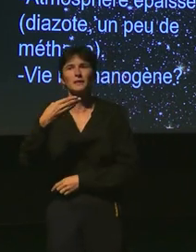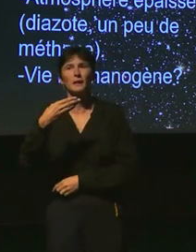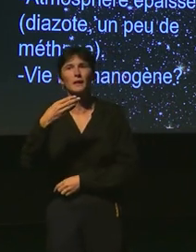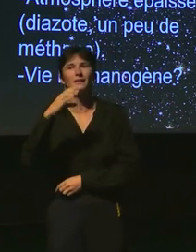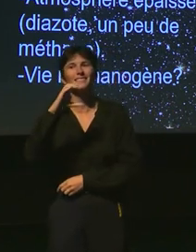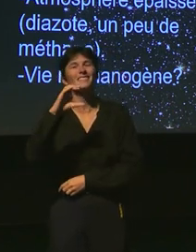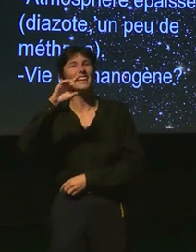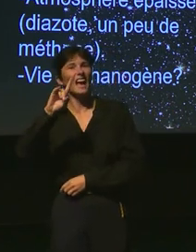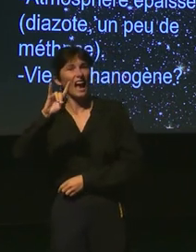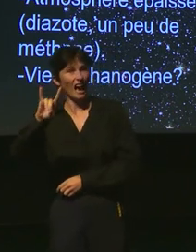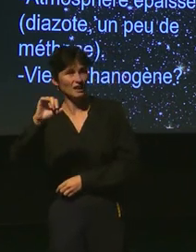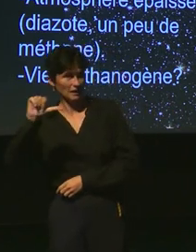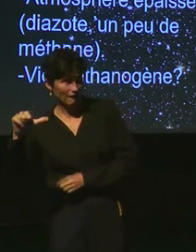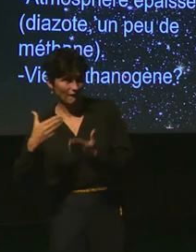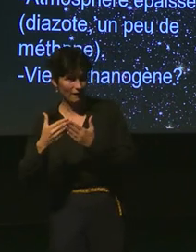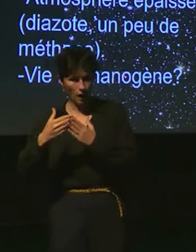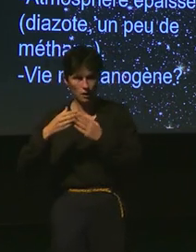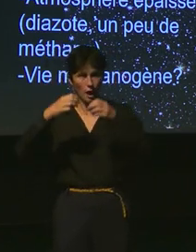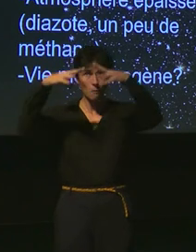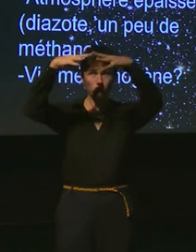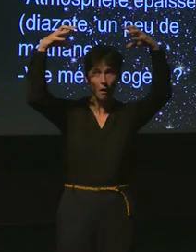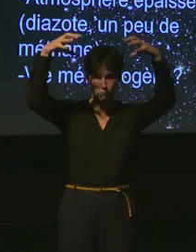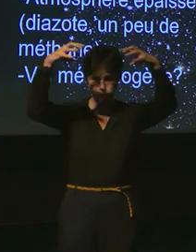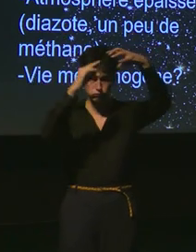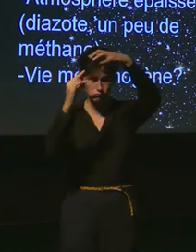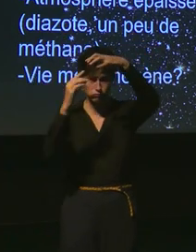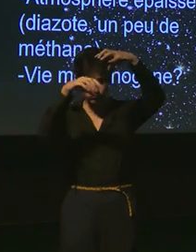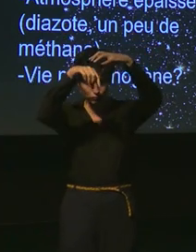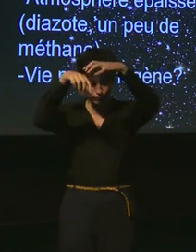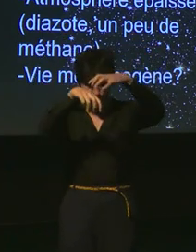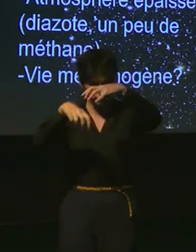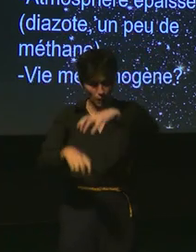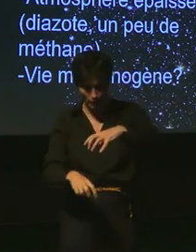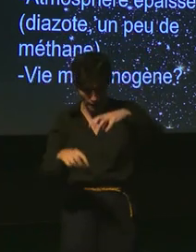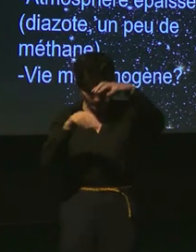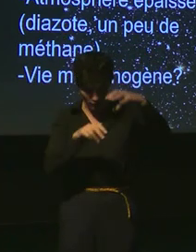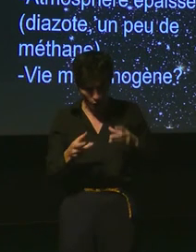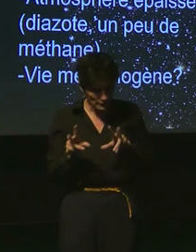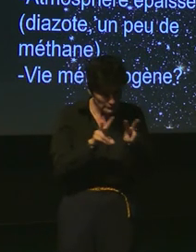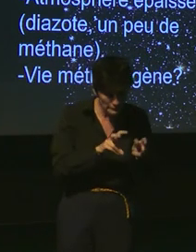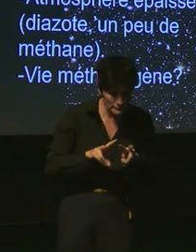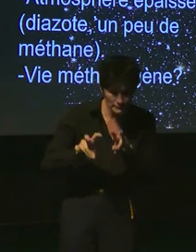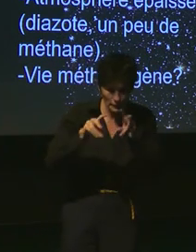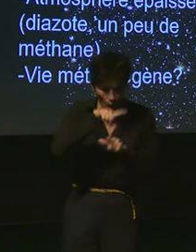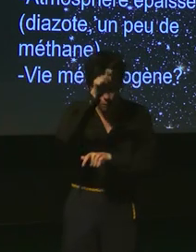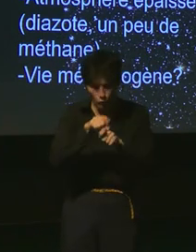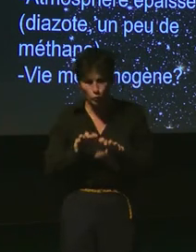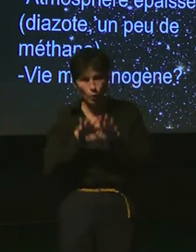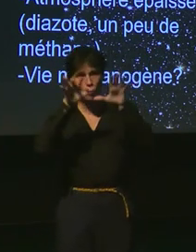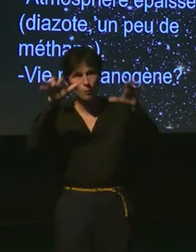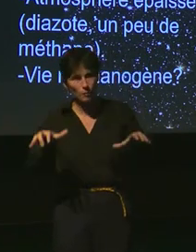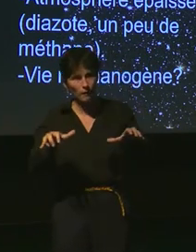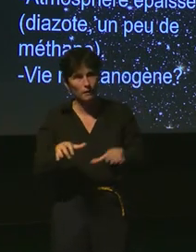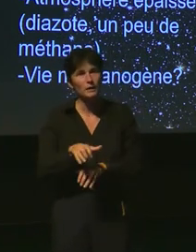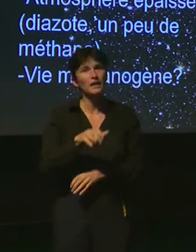lâché un parachute jusqu'au sol qui a fait plein de mesures. Et finalement Nathalie